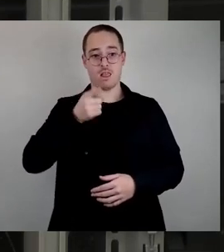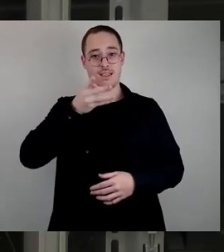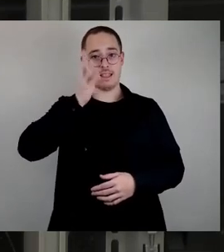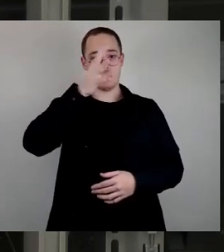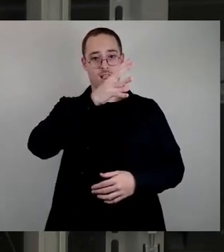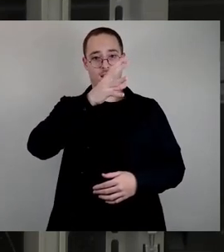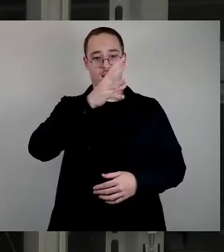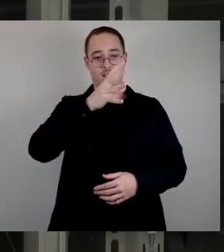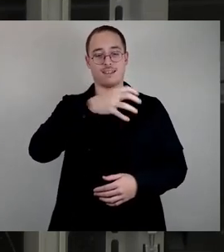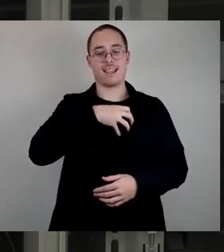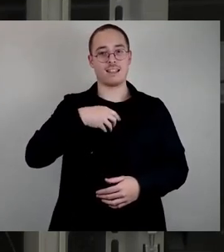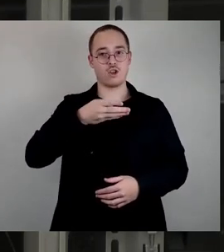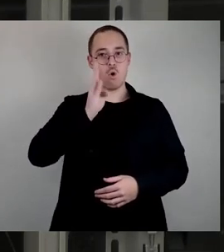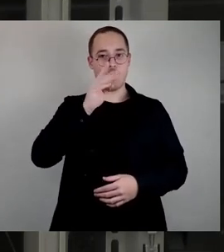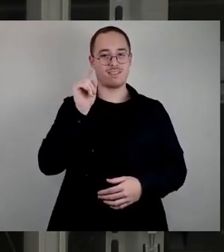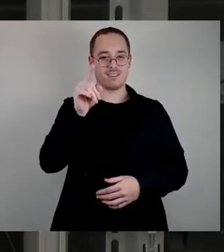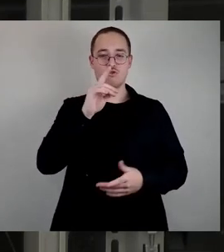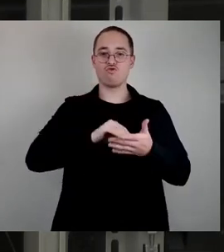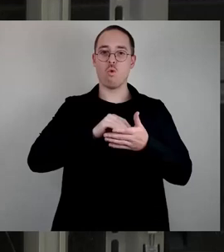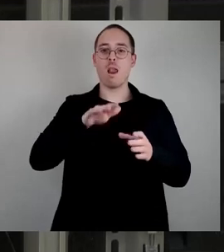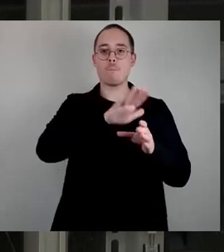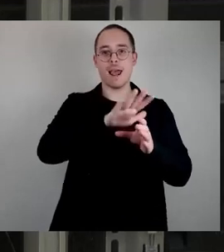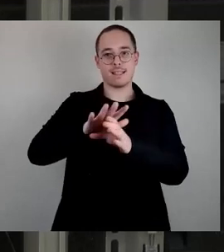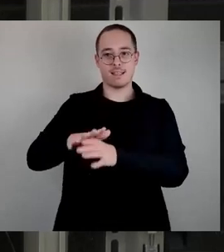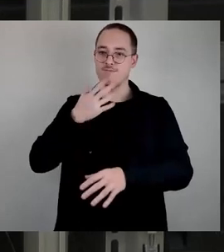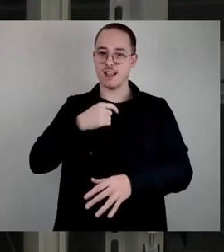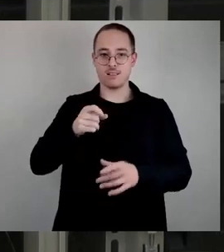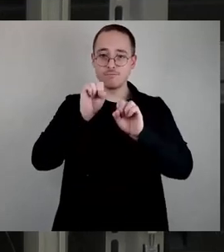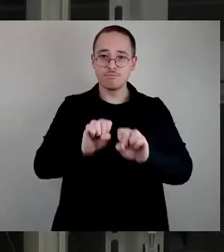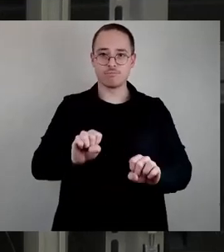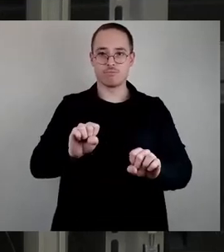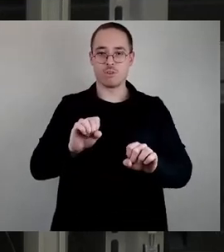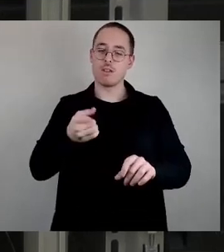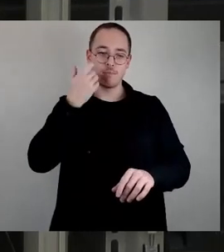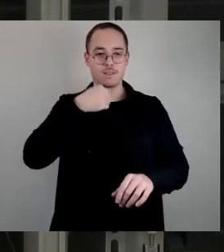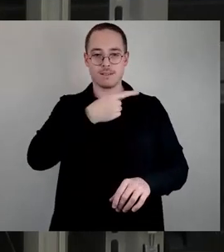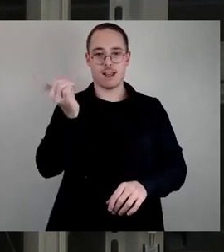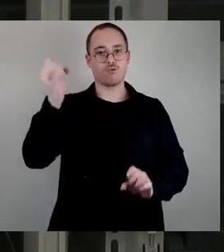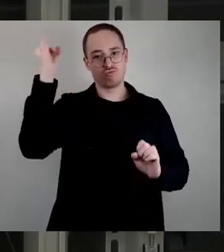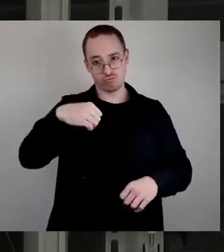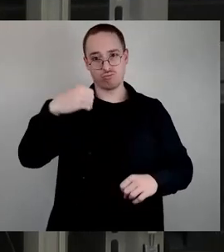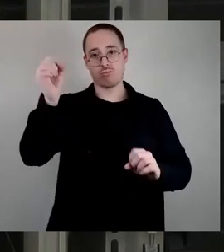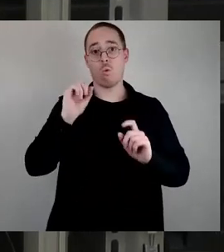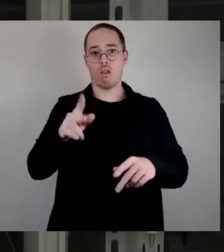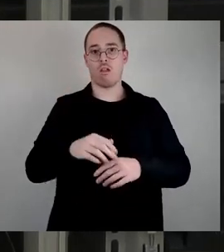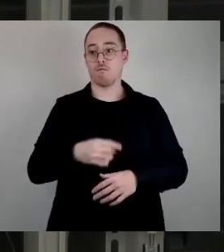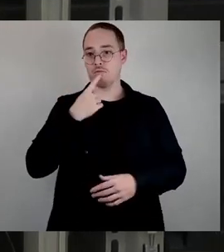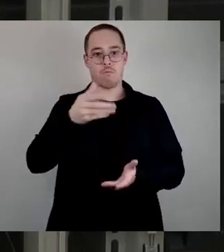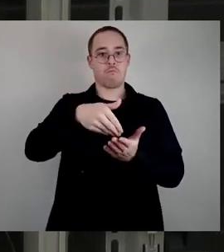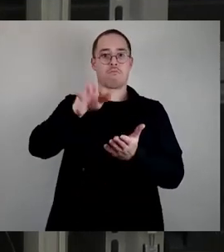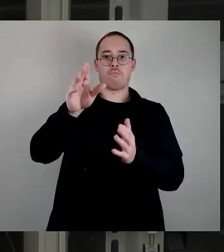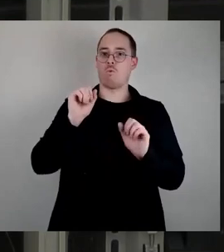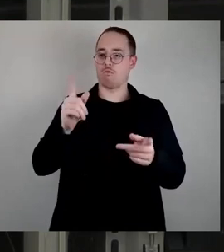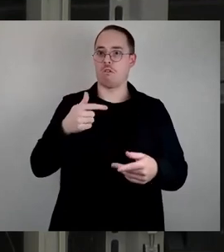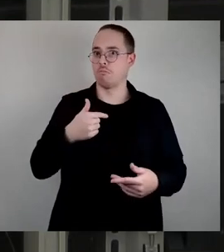auch dem Punkt zu. Wenn Sie dem Punkt nicht zustimmen wollen, dann ist das auch eine Aussage. Und ein ganz kurzes Wort